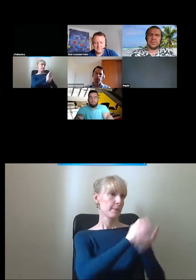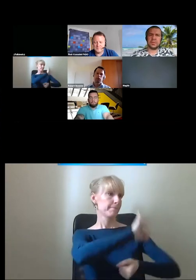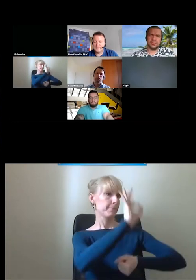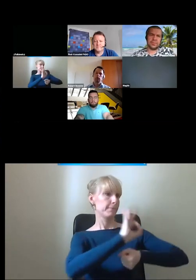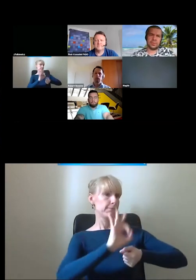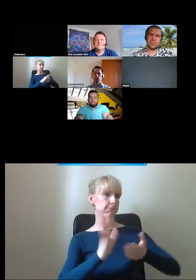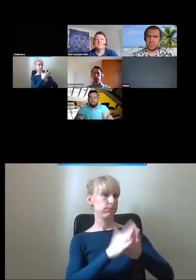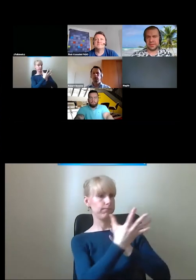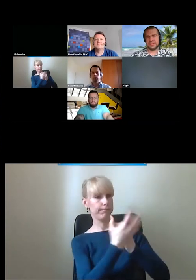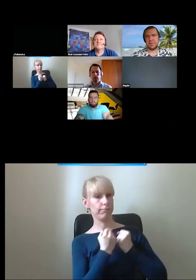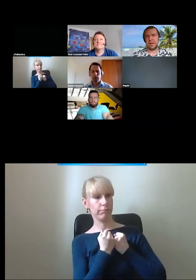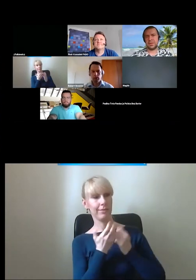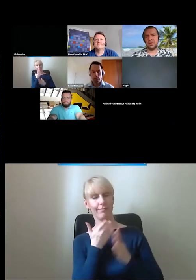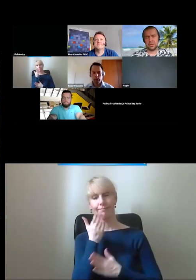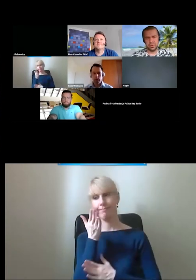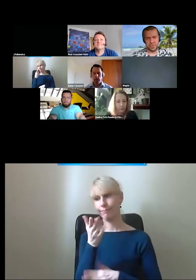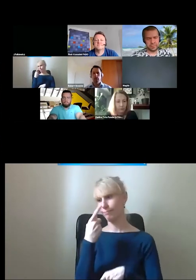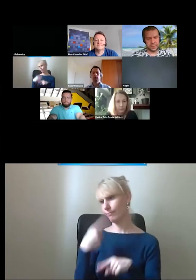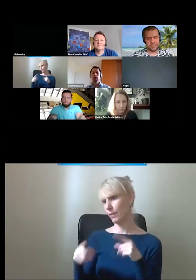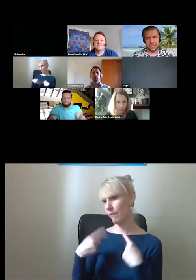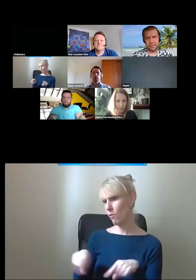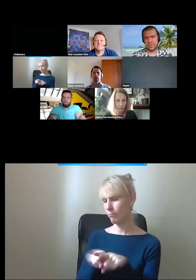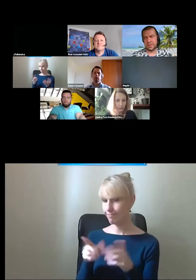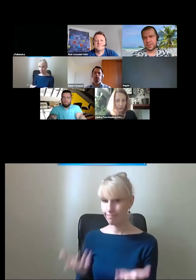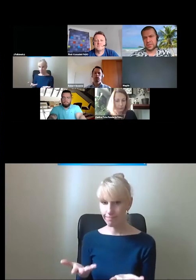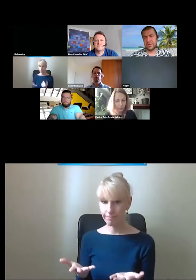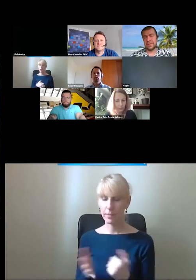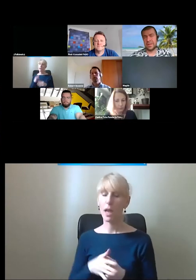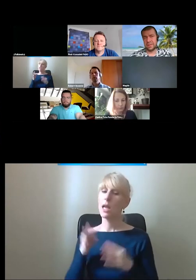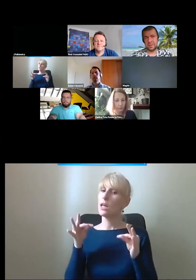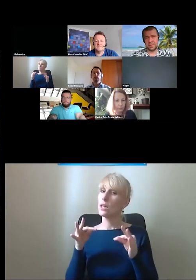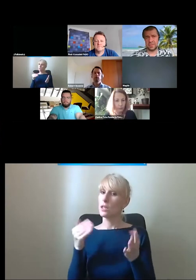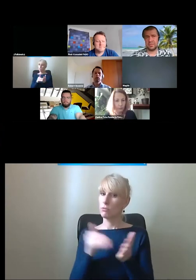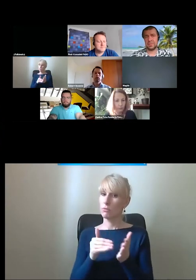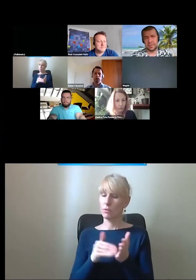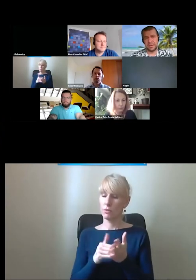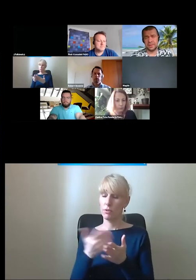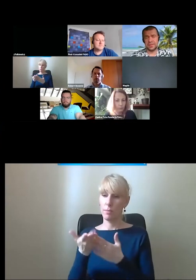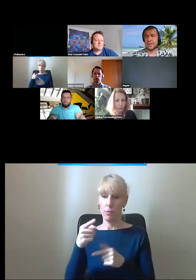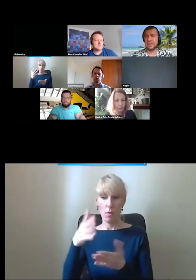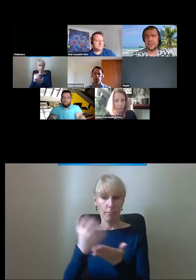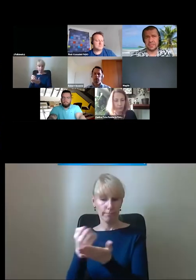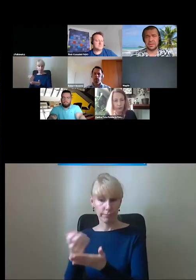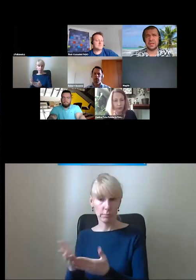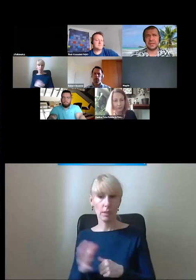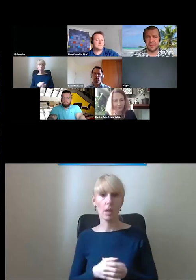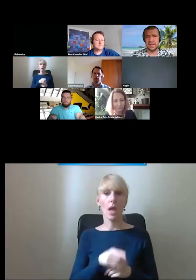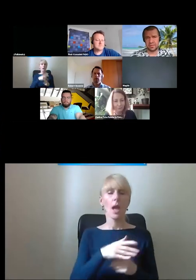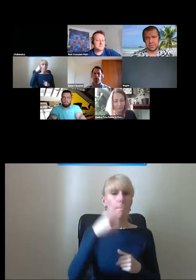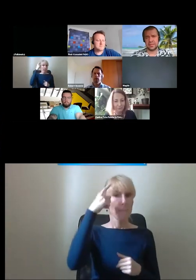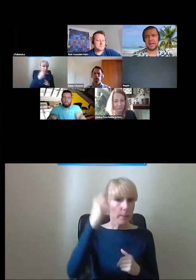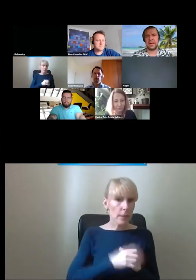ma swoich odbiorców i to już różnie z tym bywa, a nie o to chodzi, żeby stosować i wydawać pieniądze, bo naprawdę niciarniana, ja wiem, że to jest